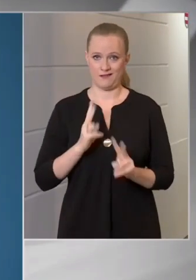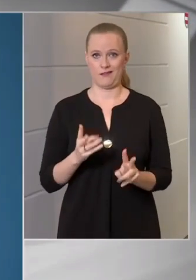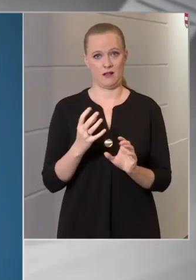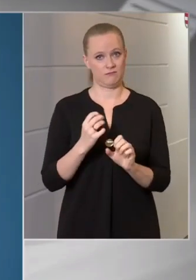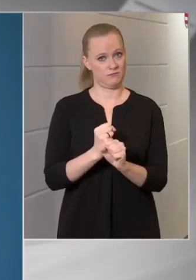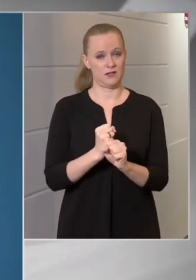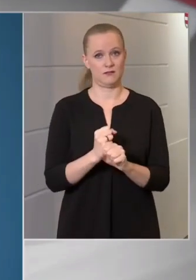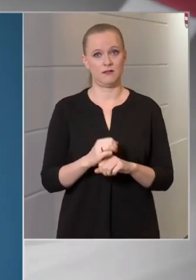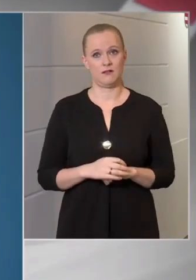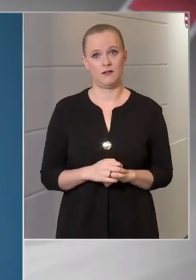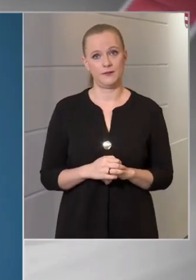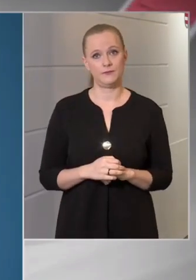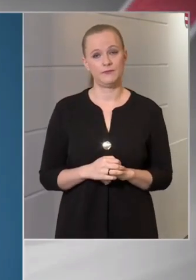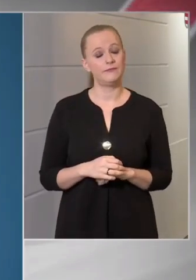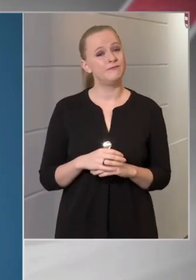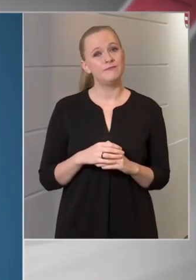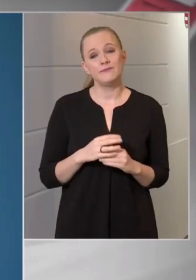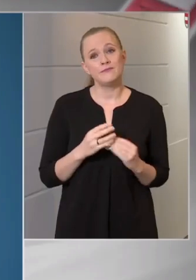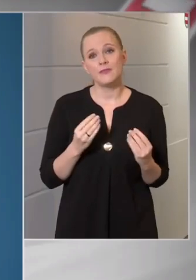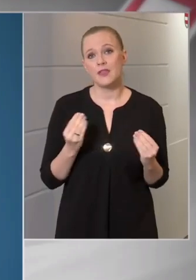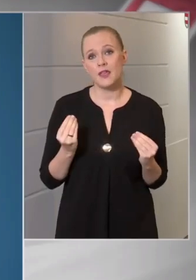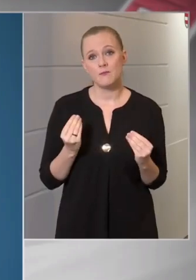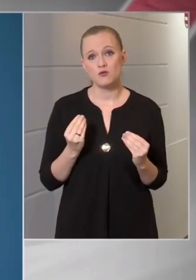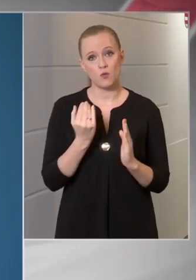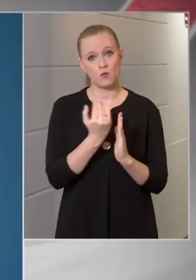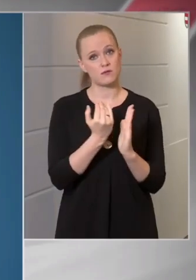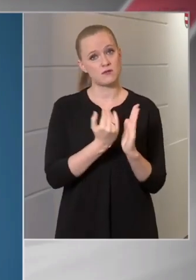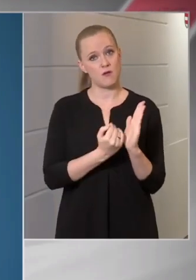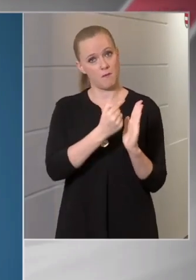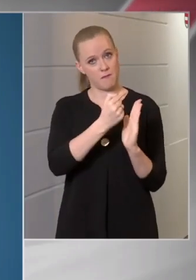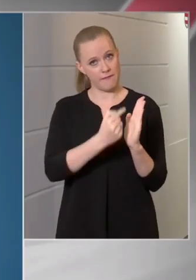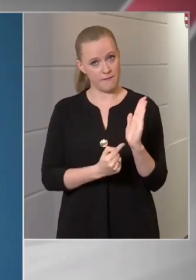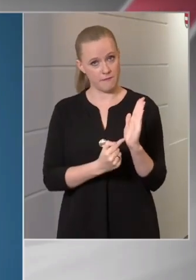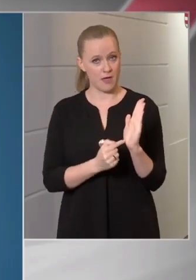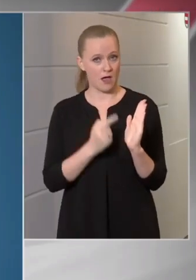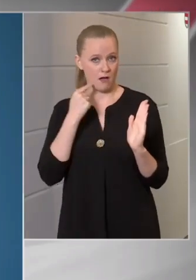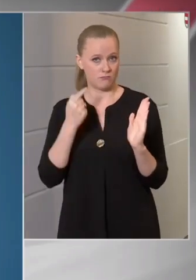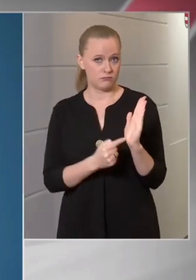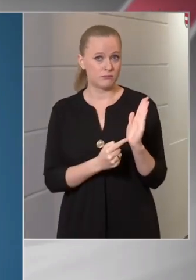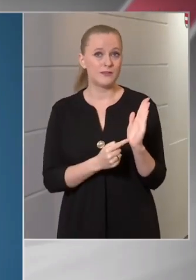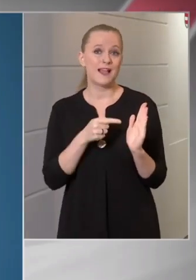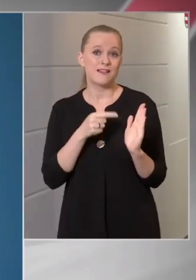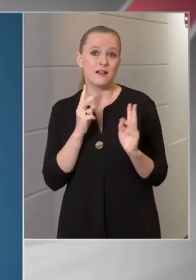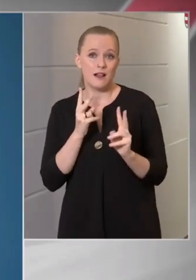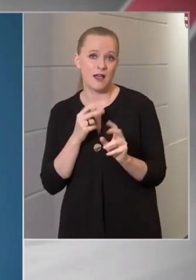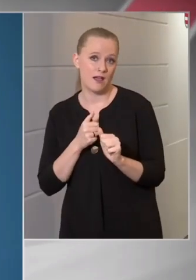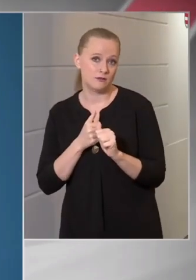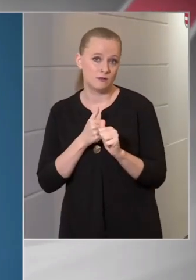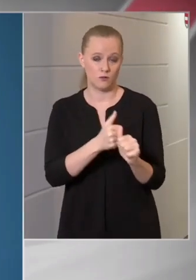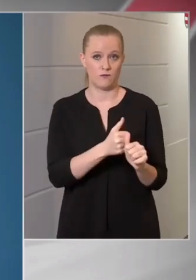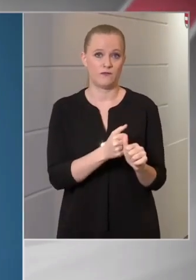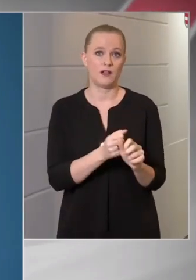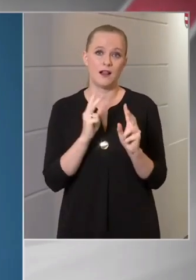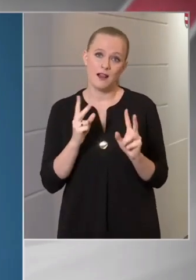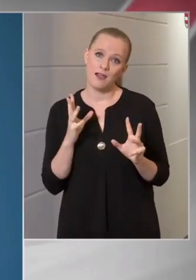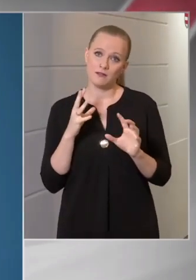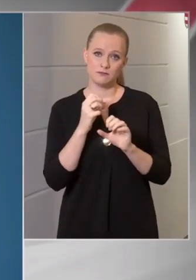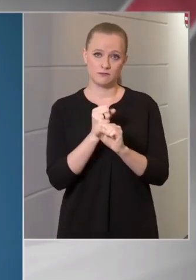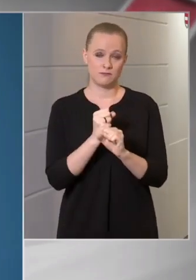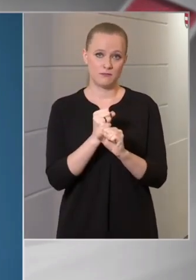Nem sok szabályt léptettünk életbe, ezek követhetők, betarthatók,